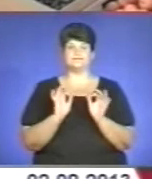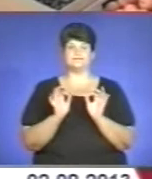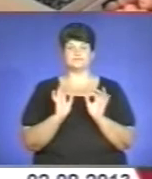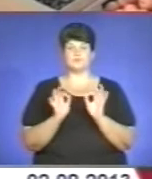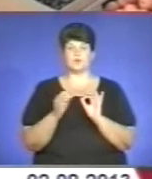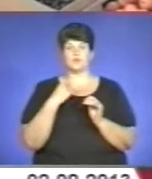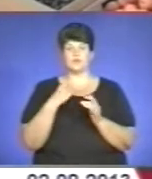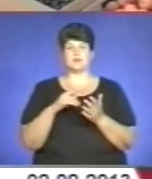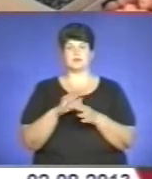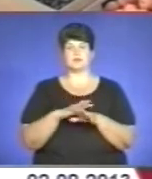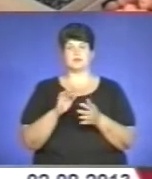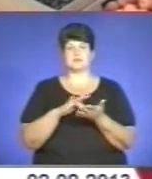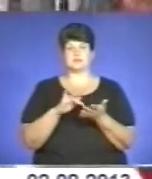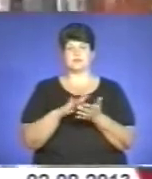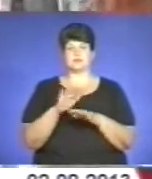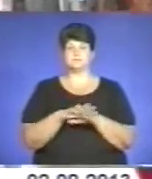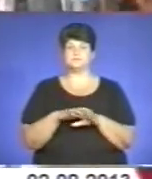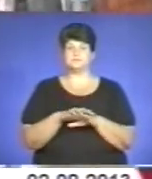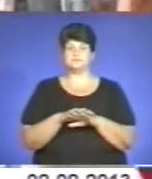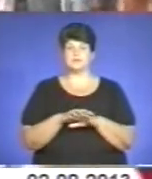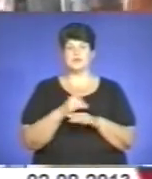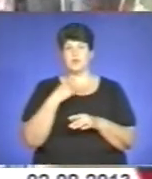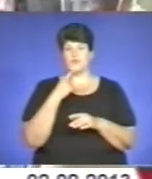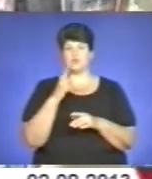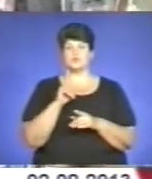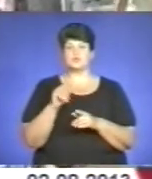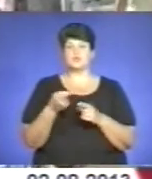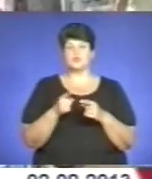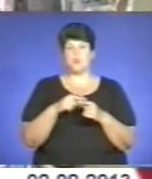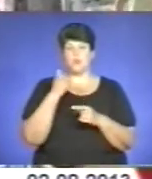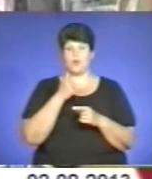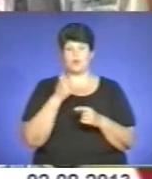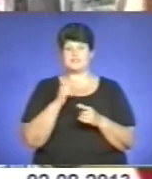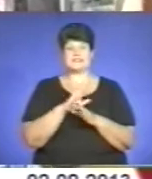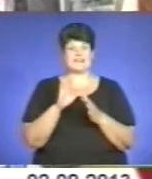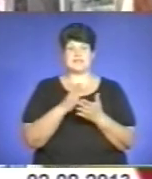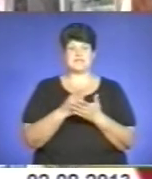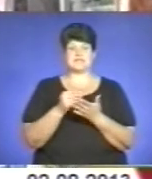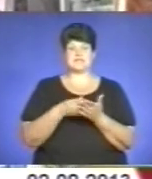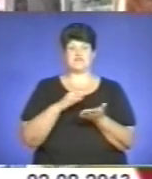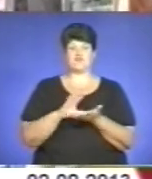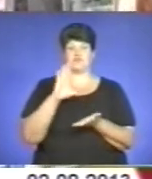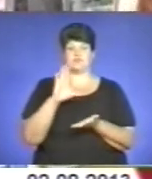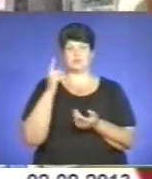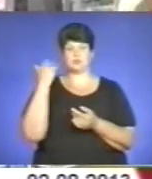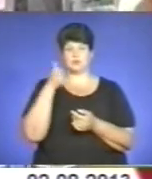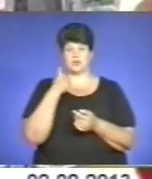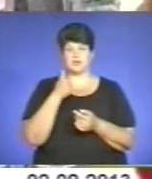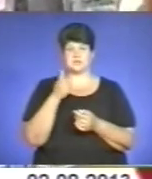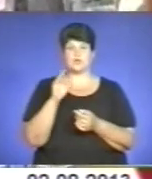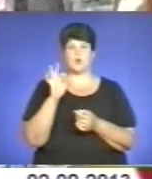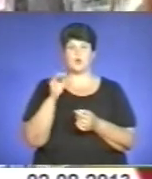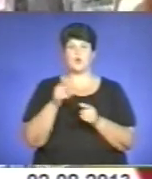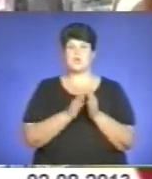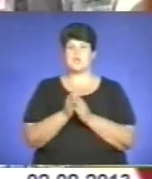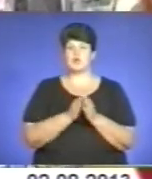центрального ринку Наталя Гузій. Я не можу сказати, що цього року вищі ціни, ніж були в минулому році. Єдине, що огірок дуже швидко відійшов,